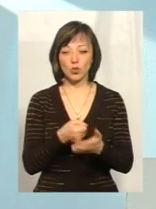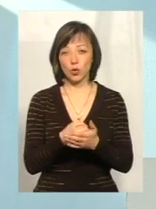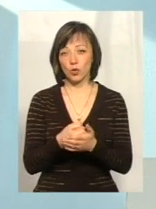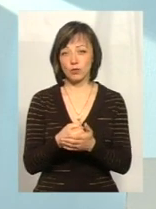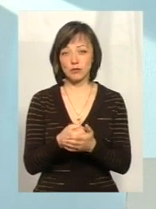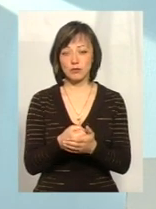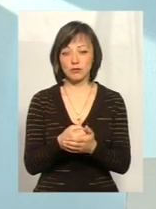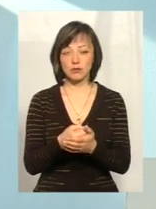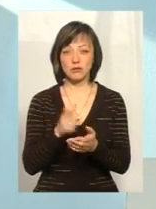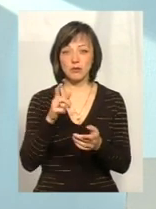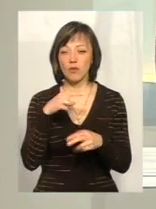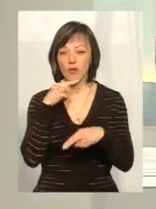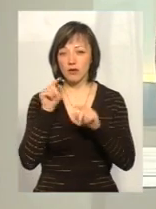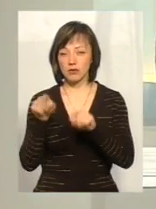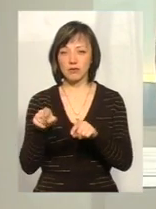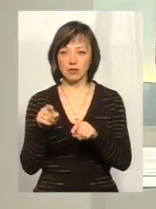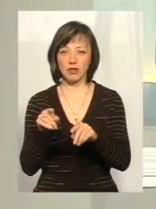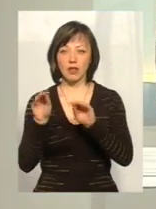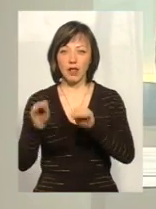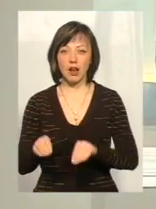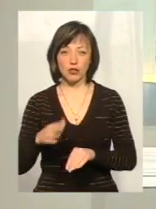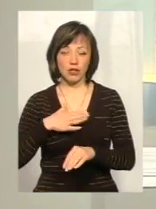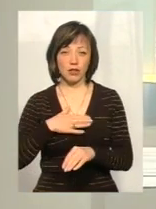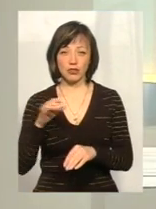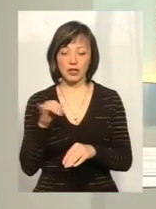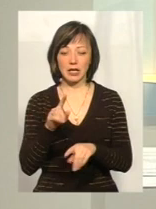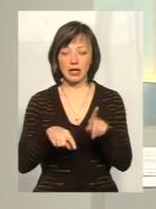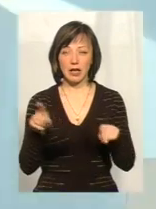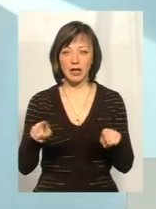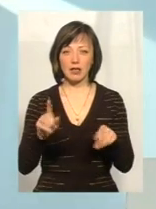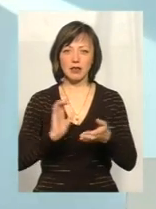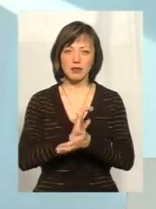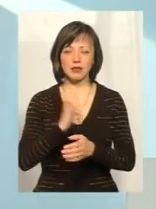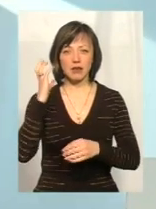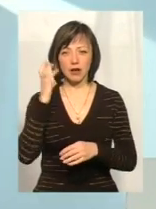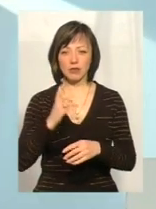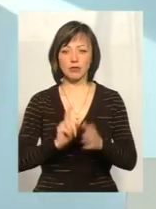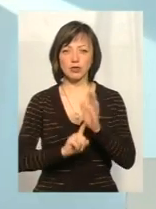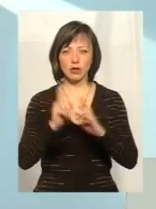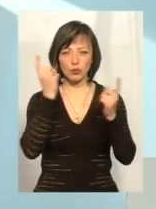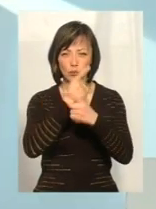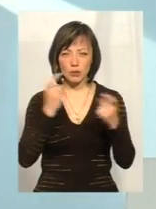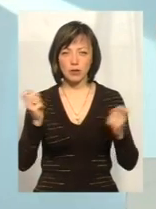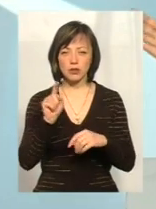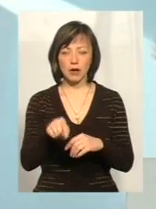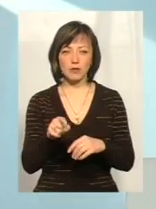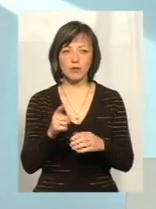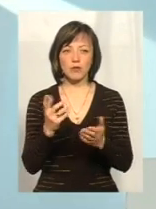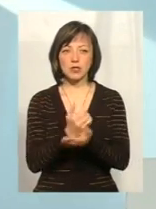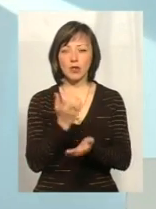Зараз відвели на декларації антикорупціонерів, і деякі ЗМІ вже почали трубити про те, що там